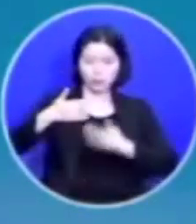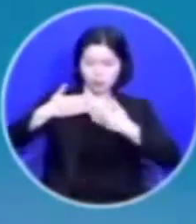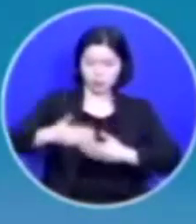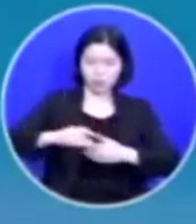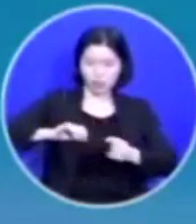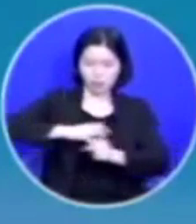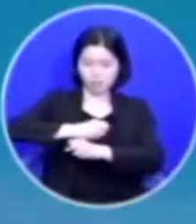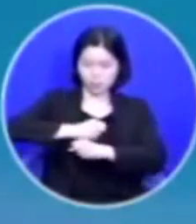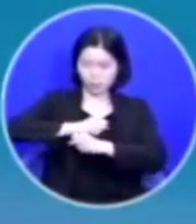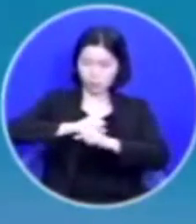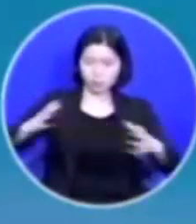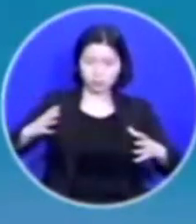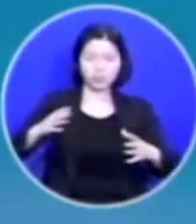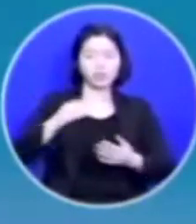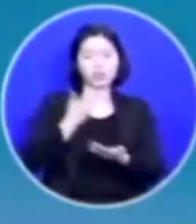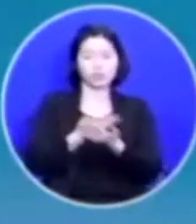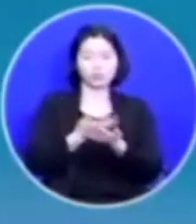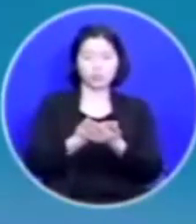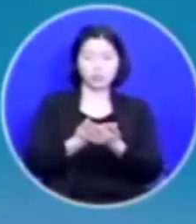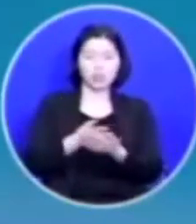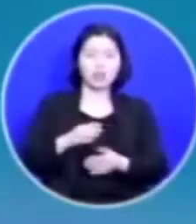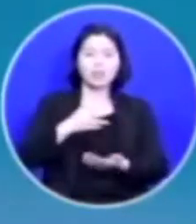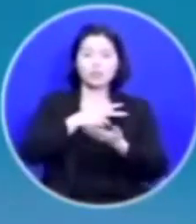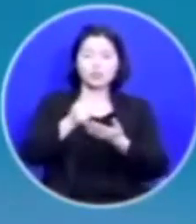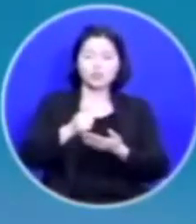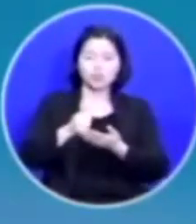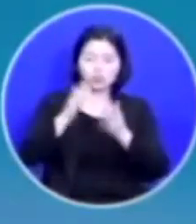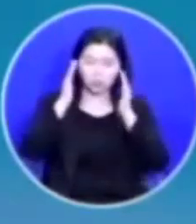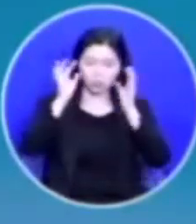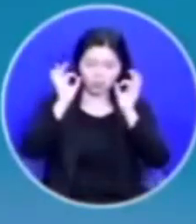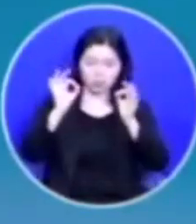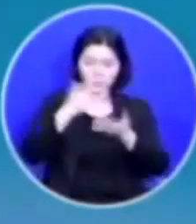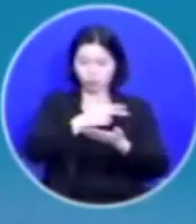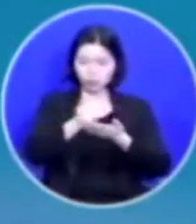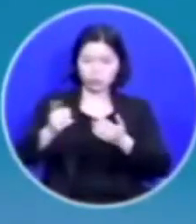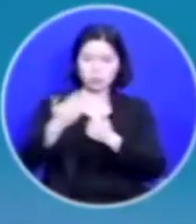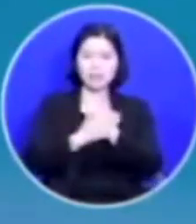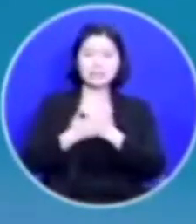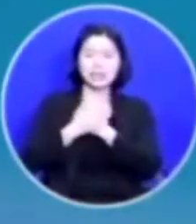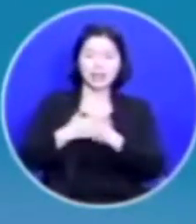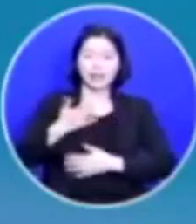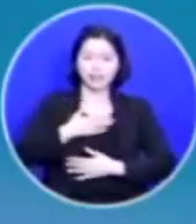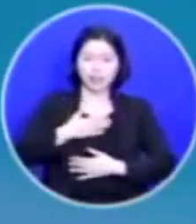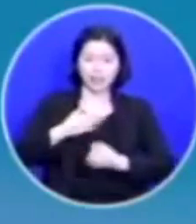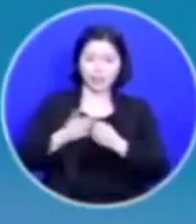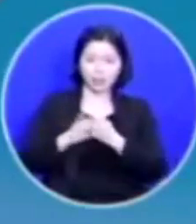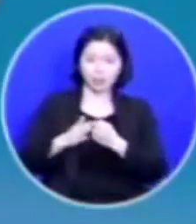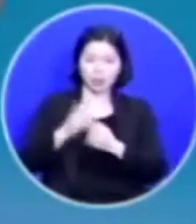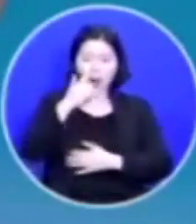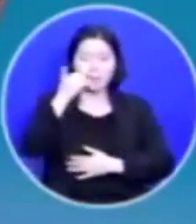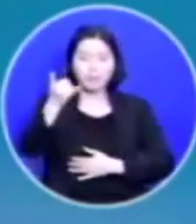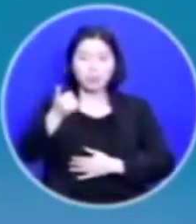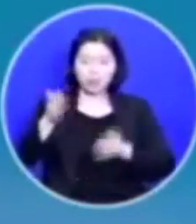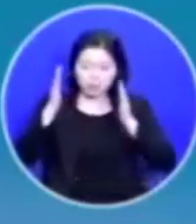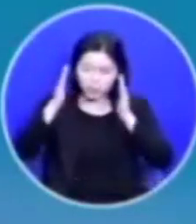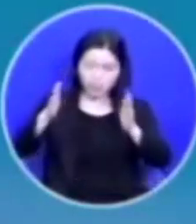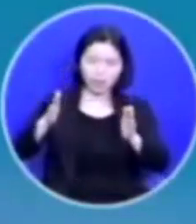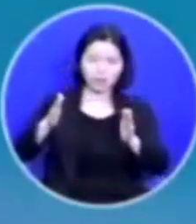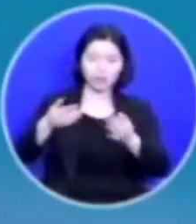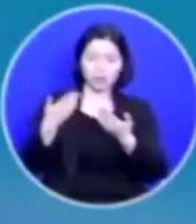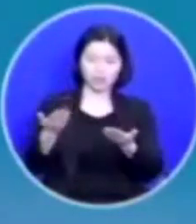묶임이 없게 해주소서 주여 주를 바라보고 주님의 은혜가 나로 인하여 부모님에게로 향하게